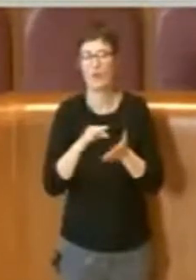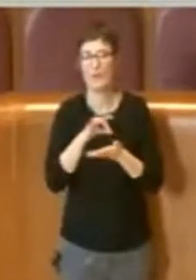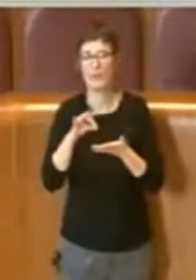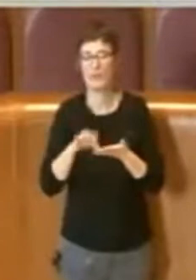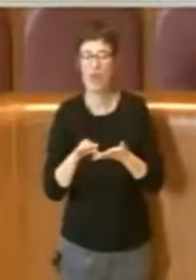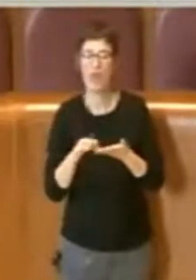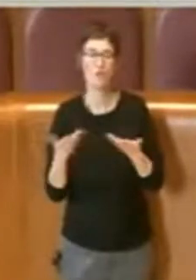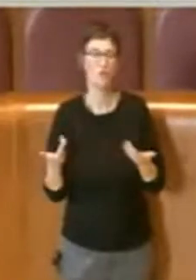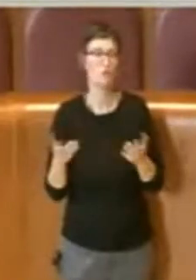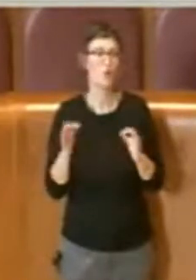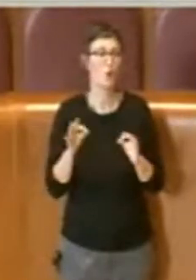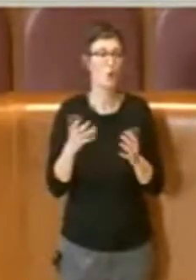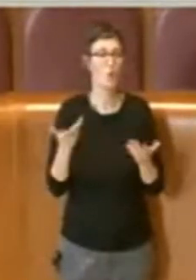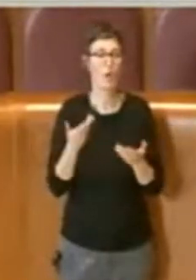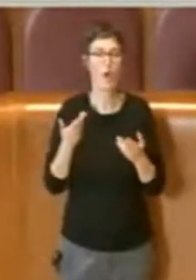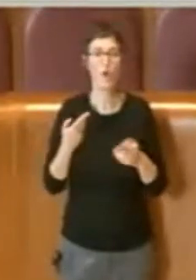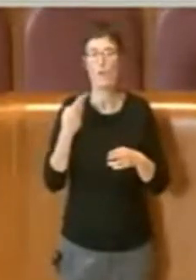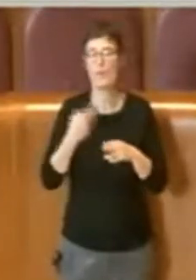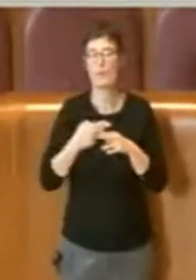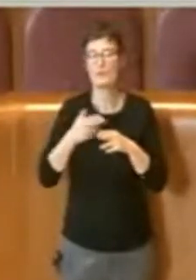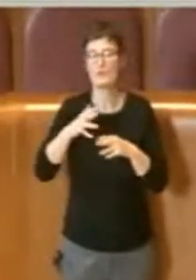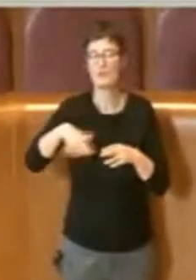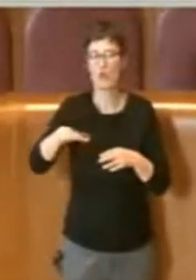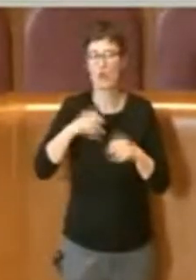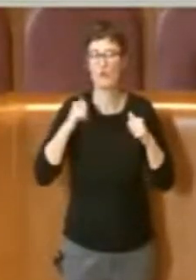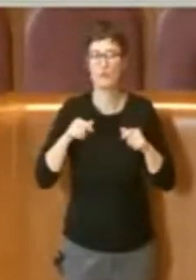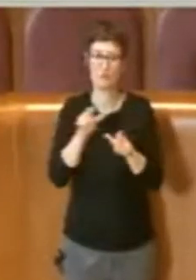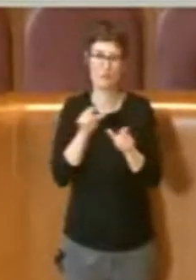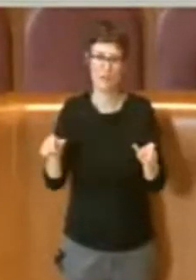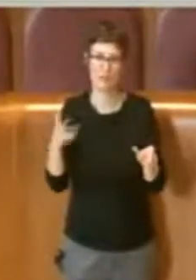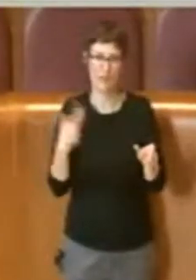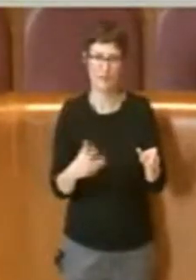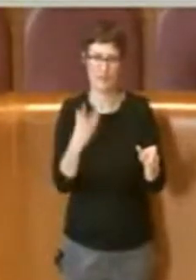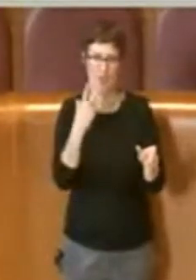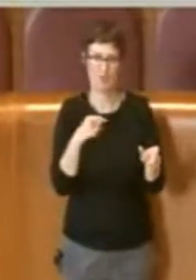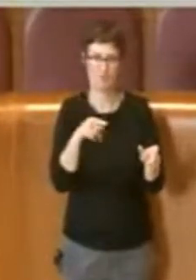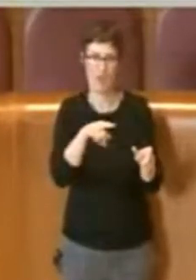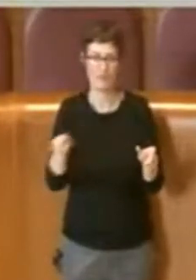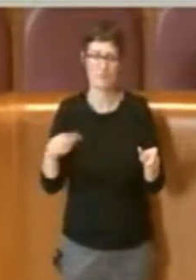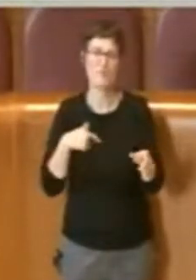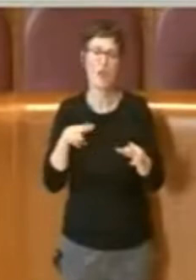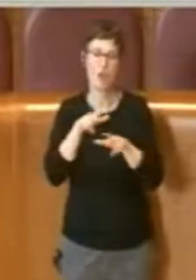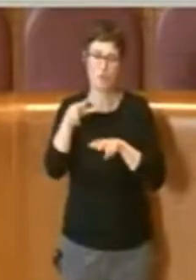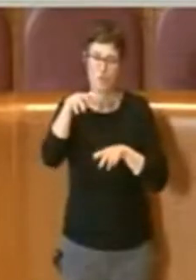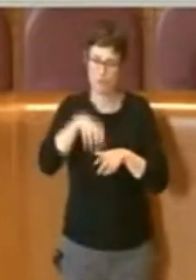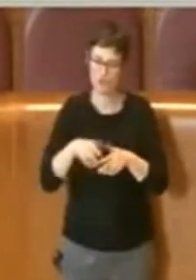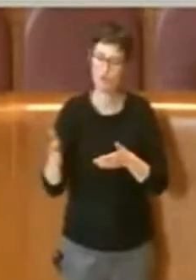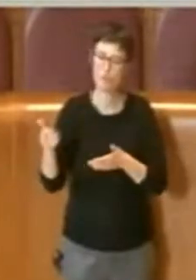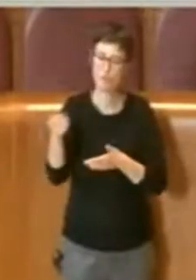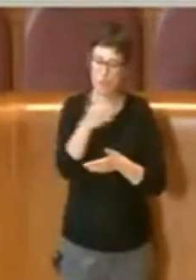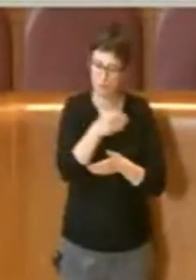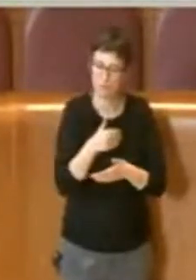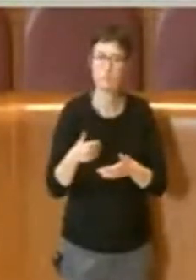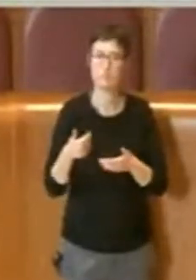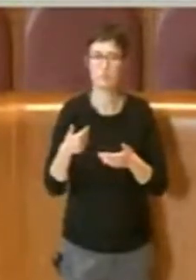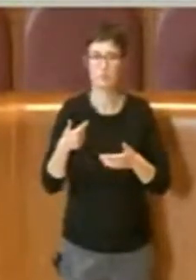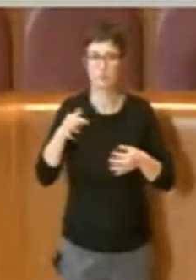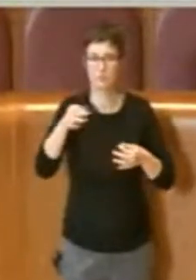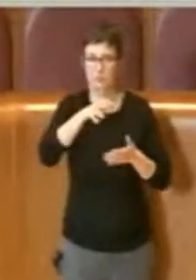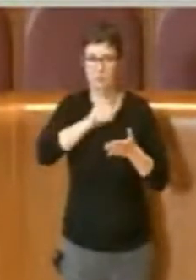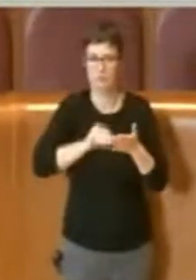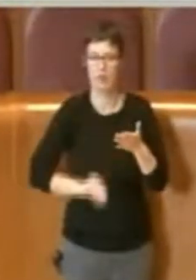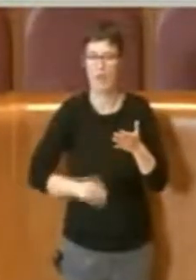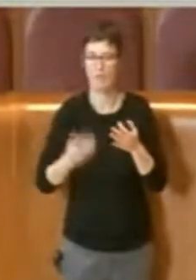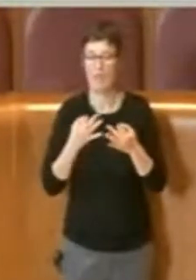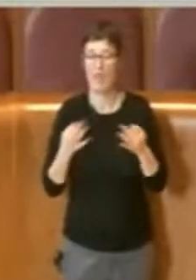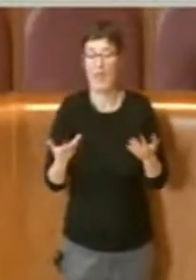sono oggi i fabbisogni che la cittadinanza ha espresso, che il municipio ha codificato nelle osservazioni e che è giusto che